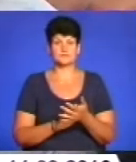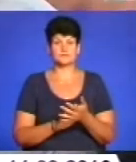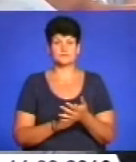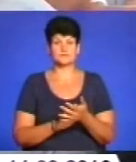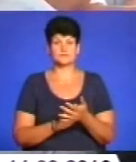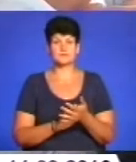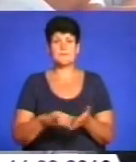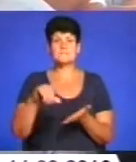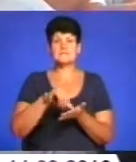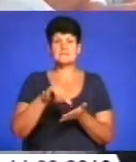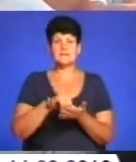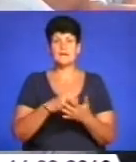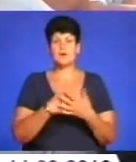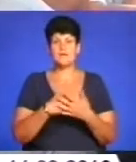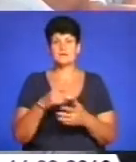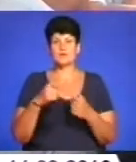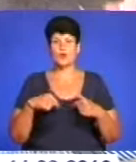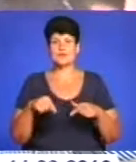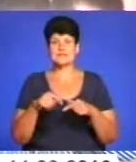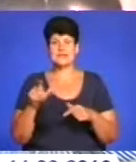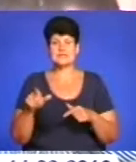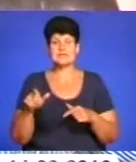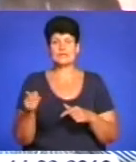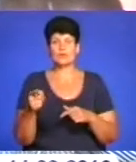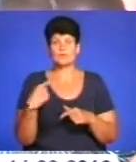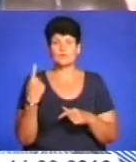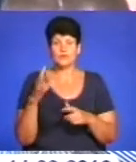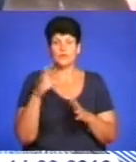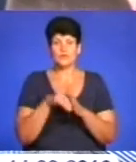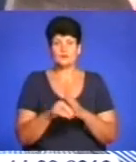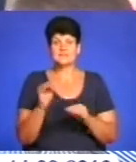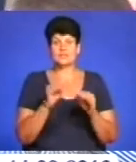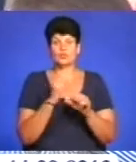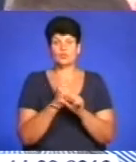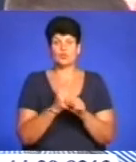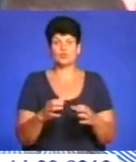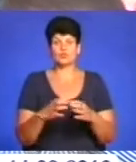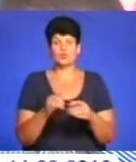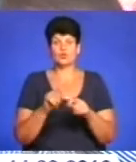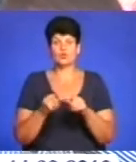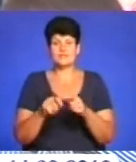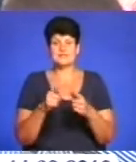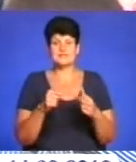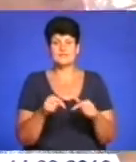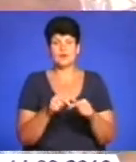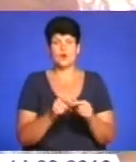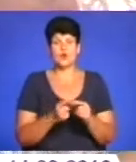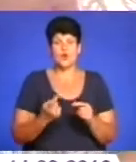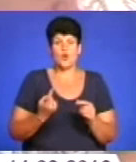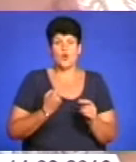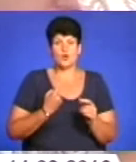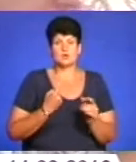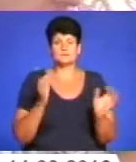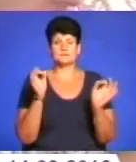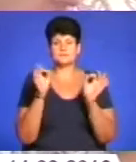Представники громадських організацій Тернопільщини, що входять до складу робочої групи з контролю за сферою охорони довкілля при